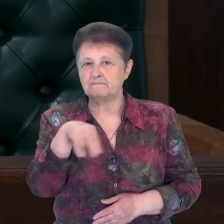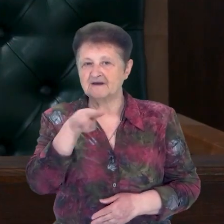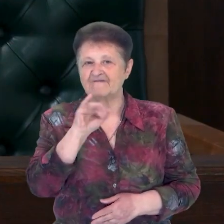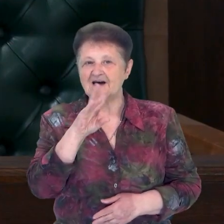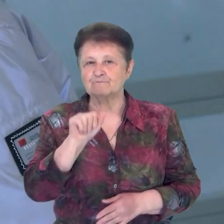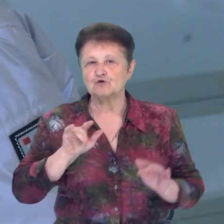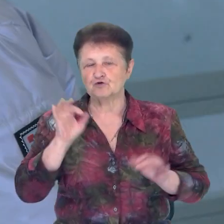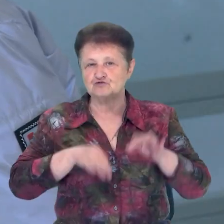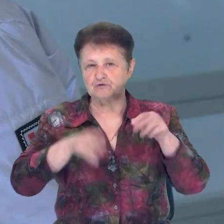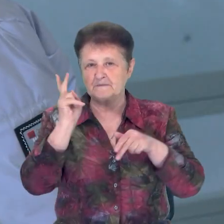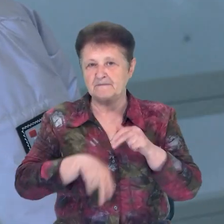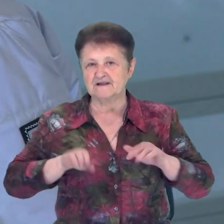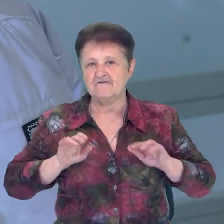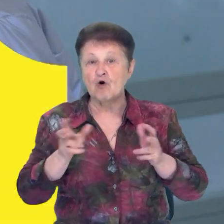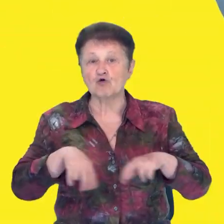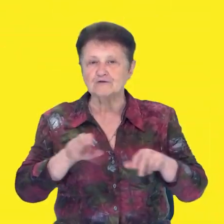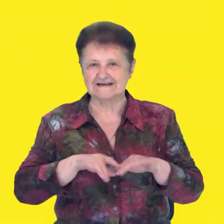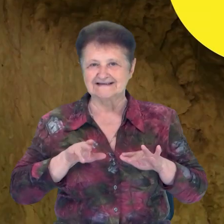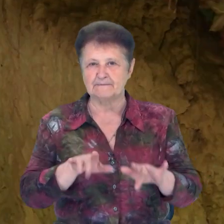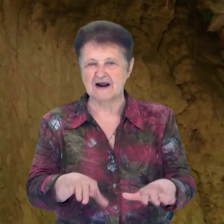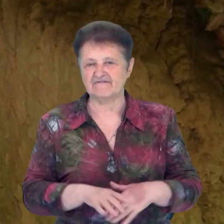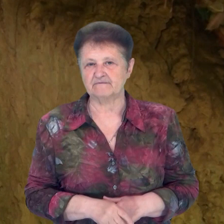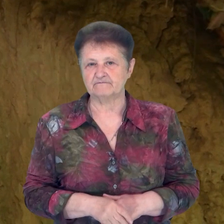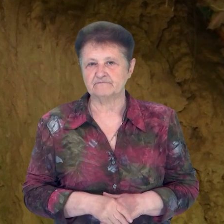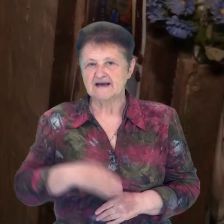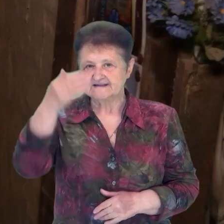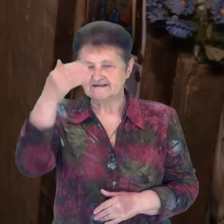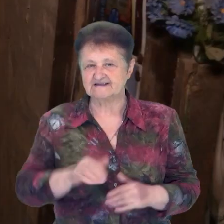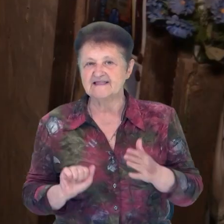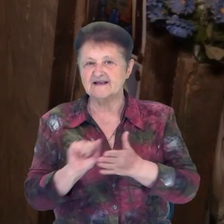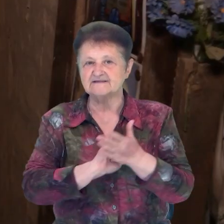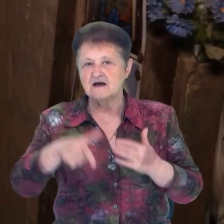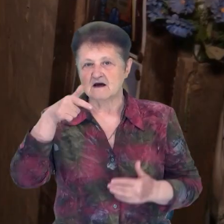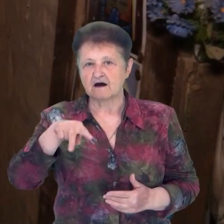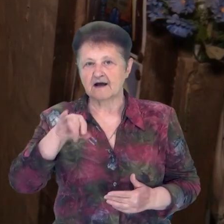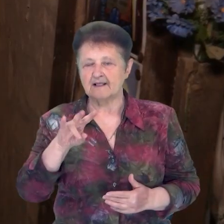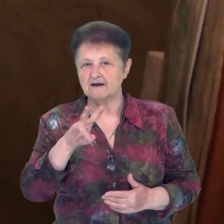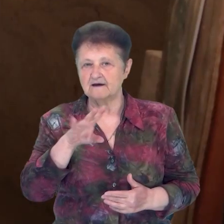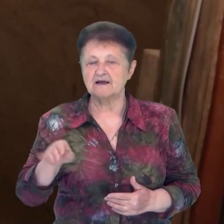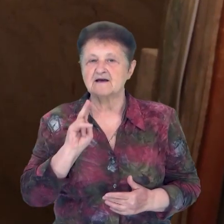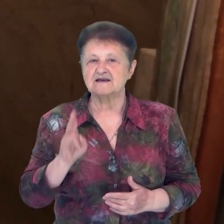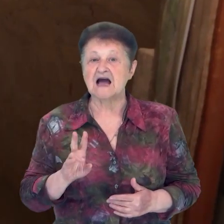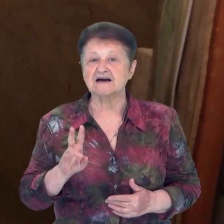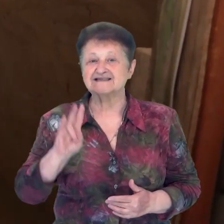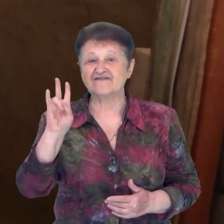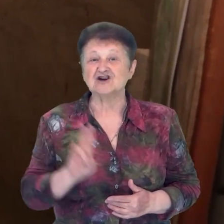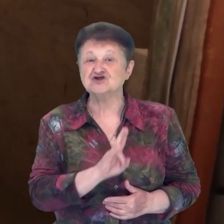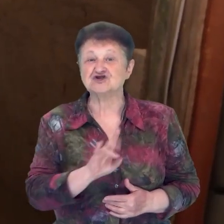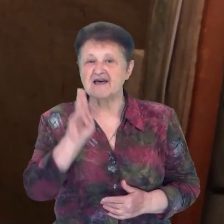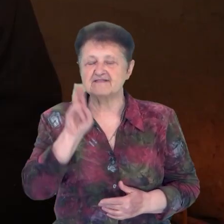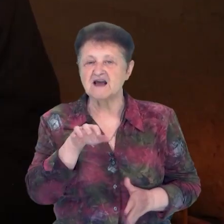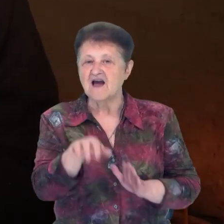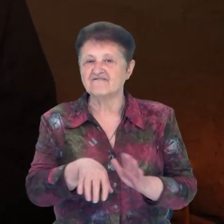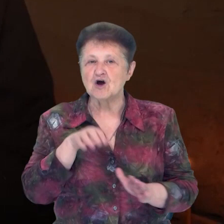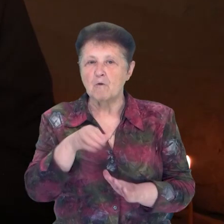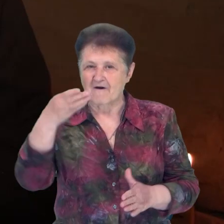припинив розгляд справи. Стіни з глини, ікони з дому. Як священник на Новгород-Сіверщині викопав